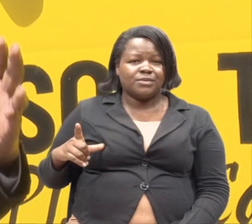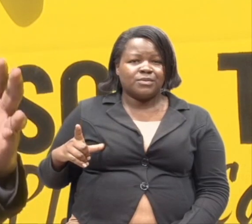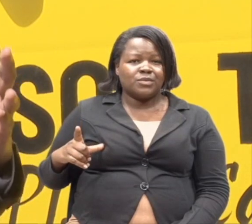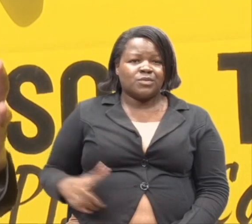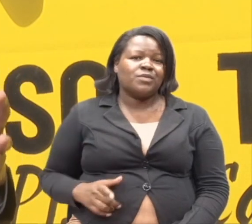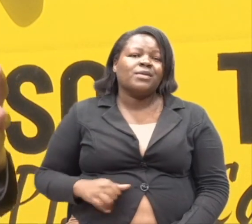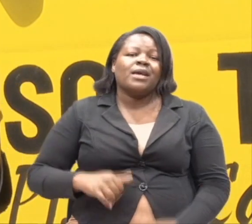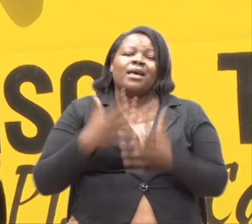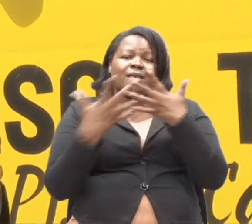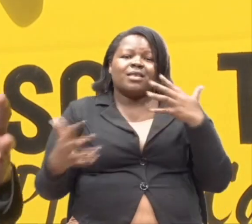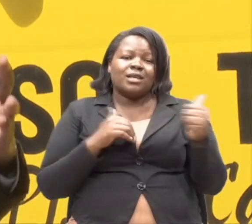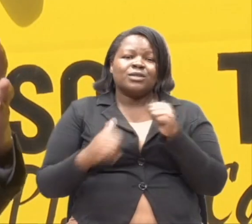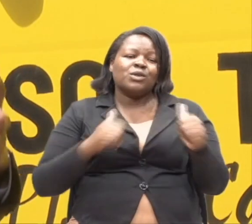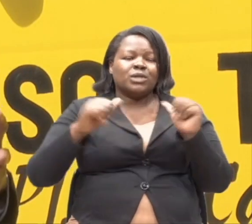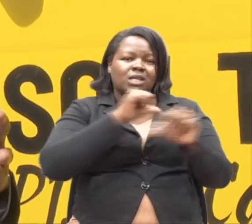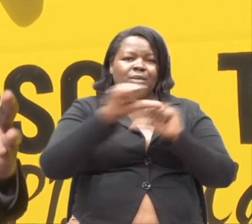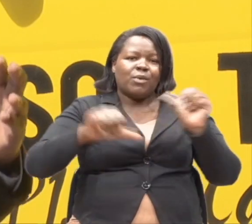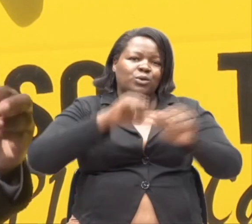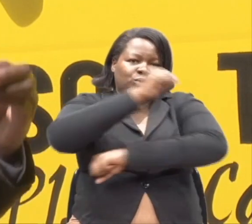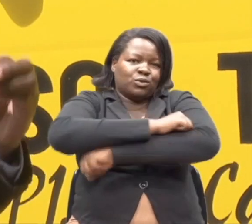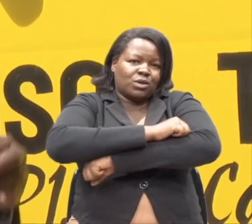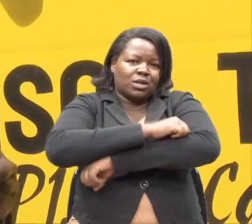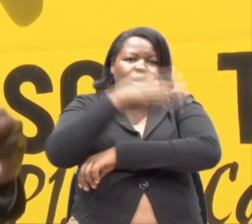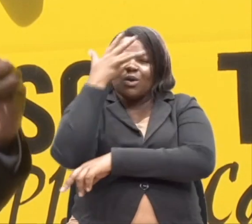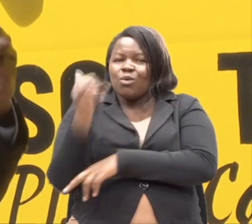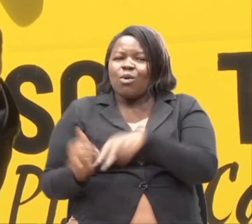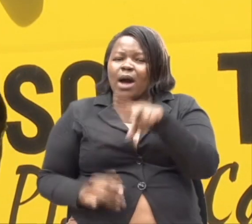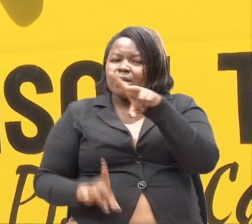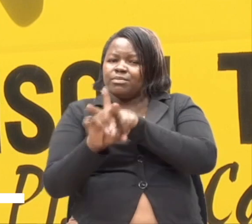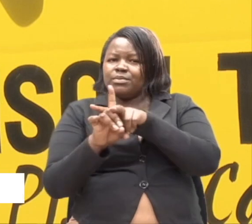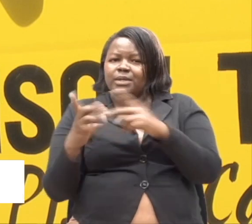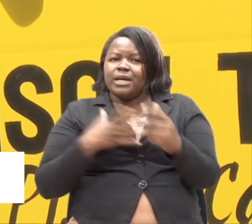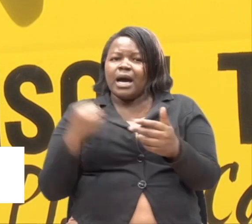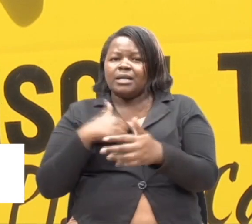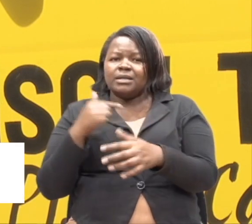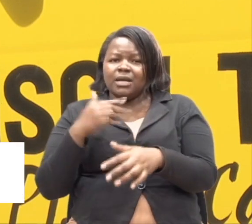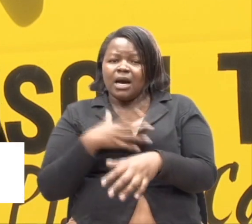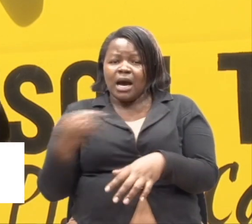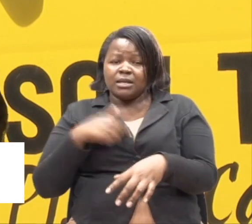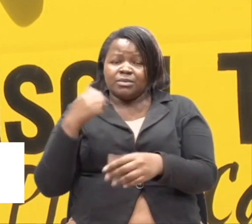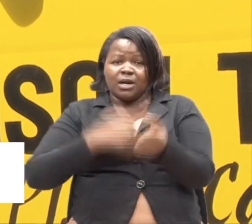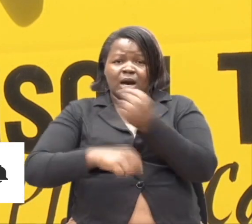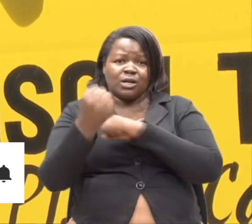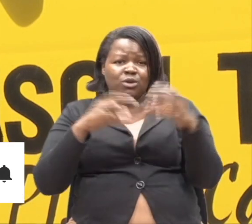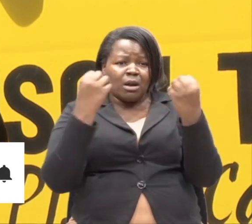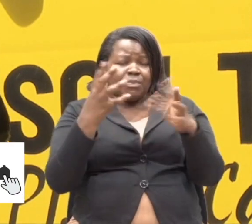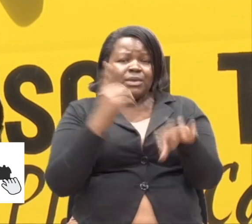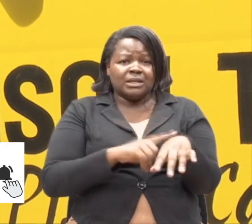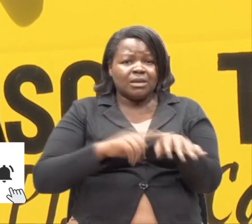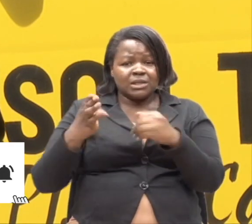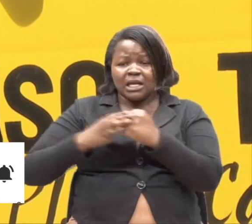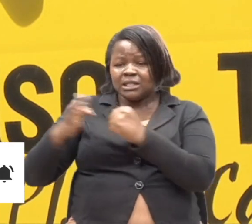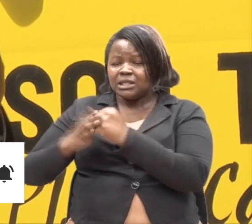Jambo hili ambalo ni na shule. Kwanini limekuja na ninalitekeleza. Mara nyingi.